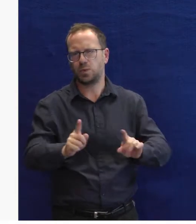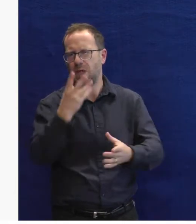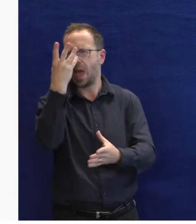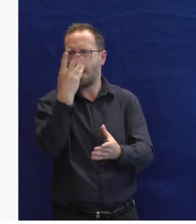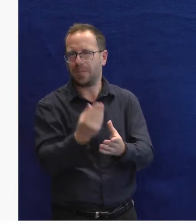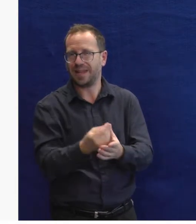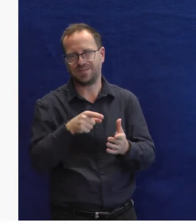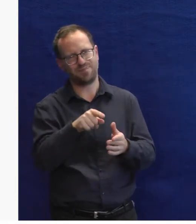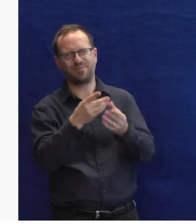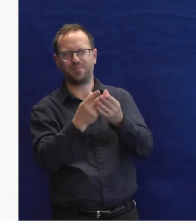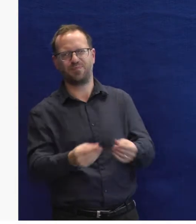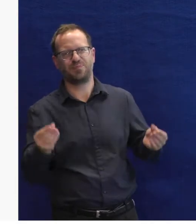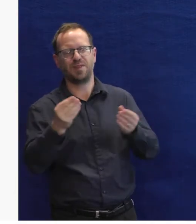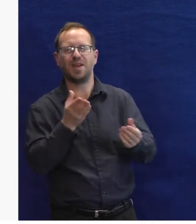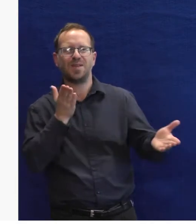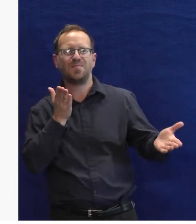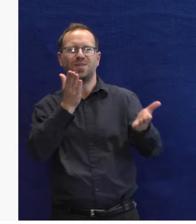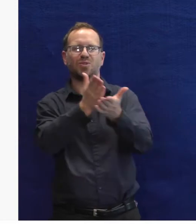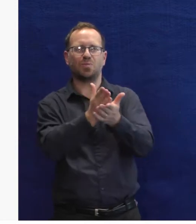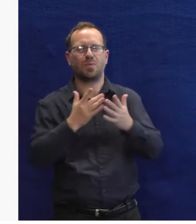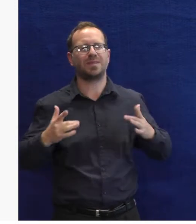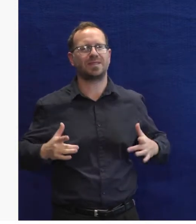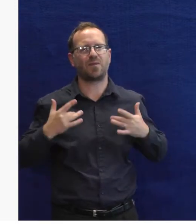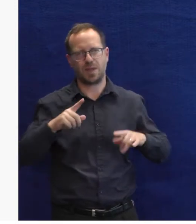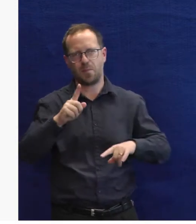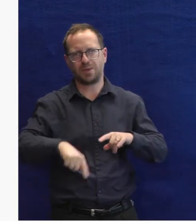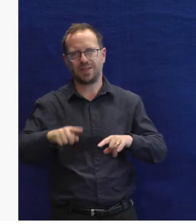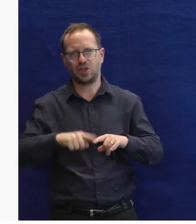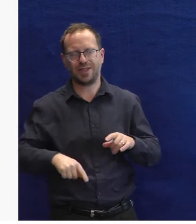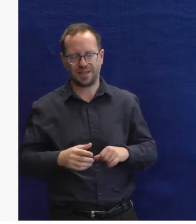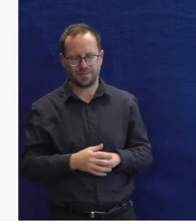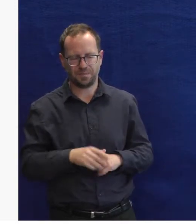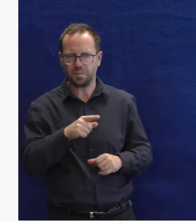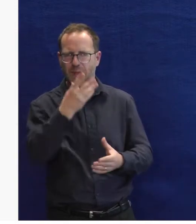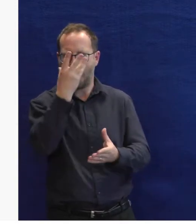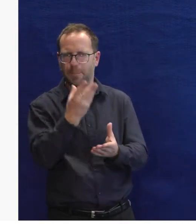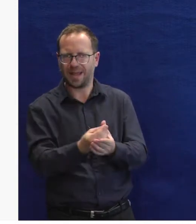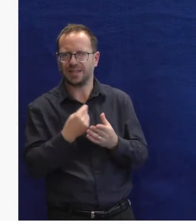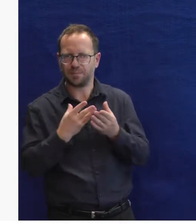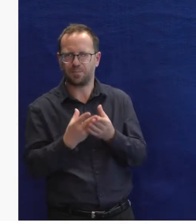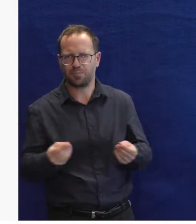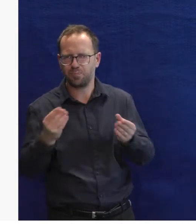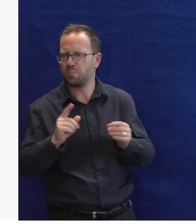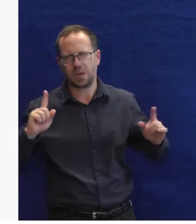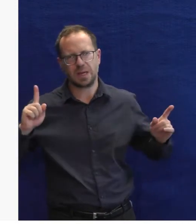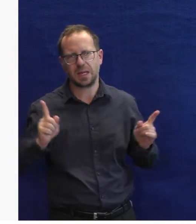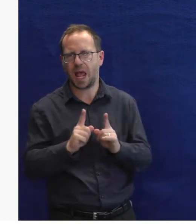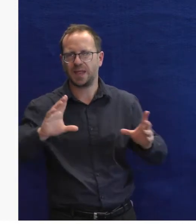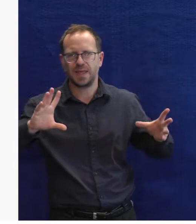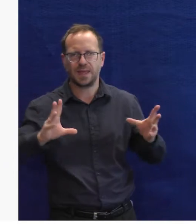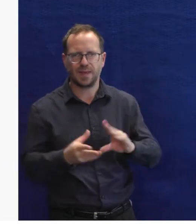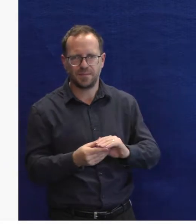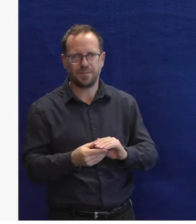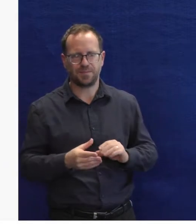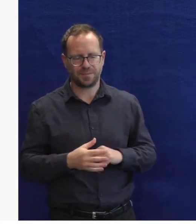aplikaci seznam ve svých telefonech. A o té budu hovořit dál, o té přístupnosti už nemusím hovořit. Takže